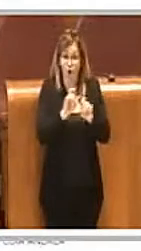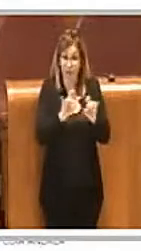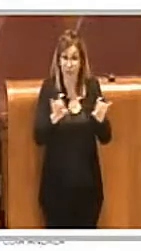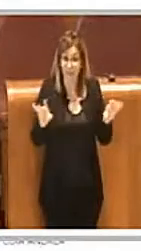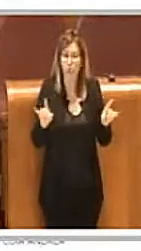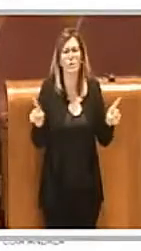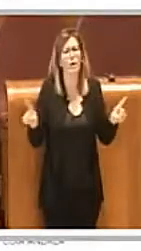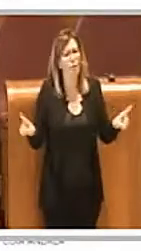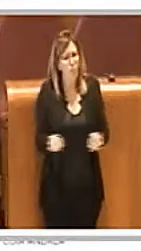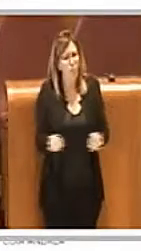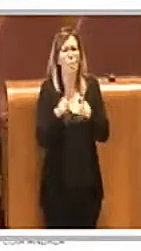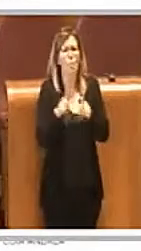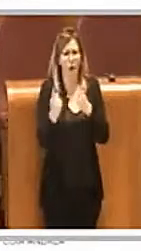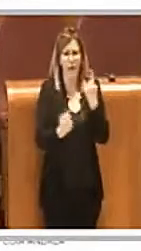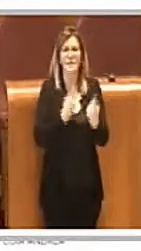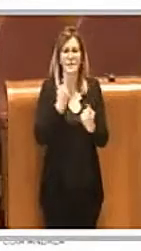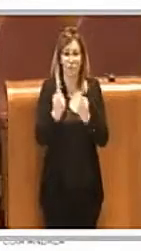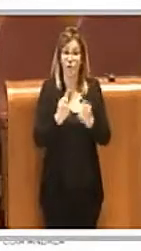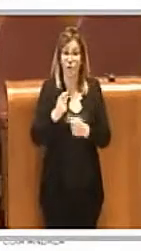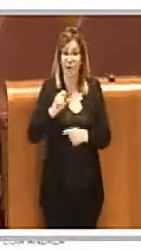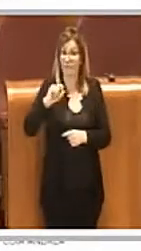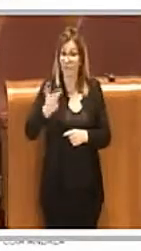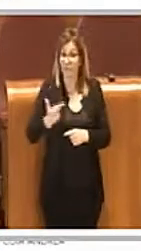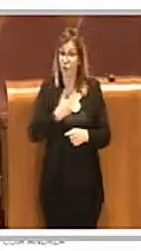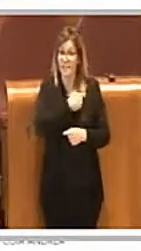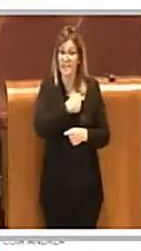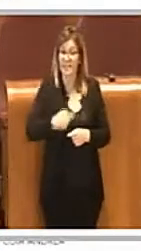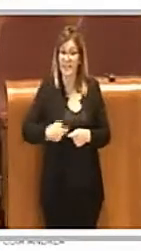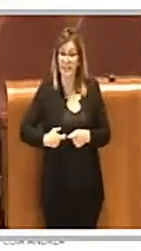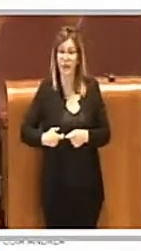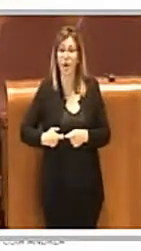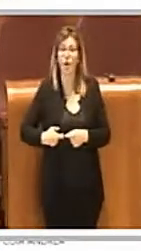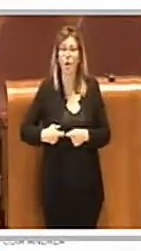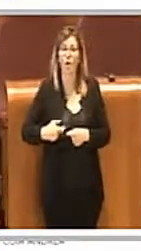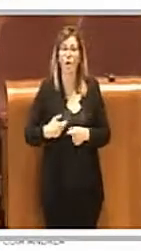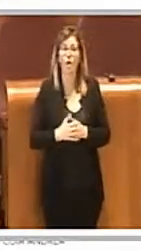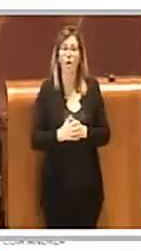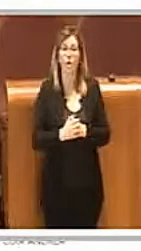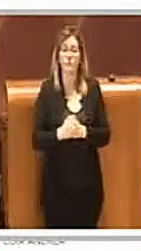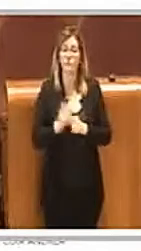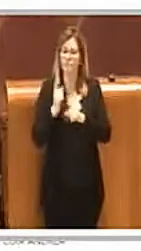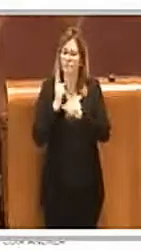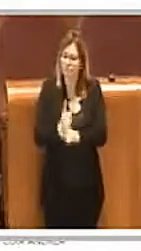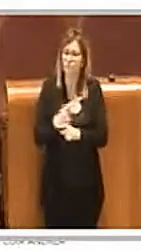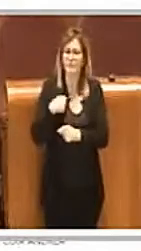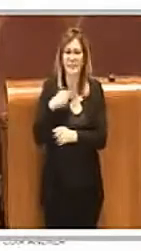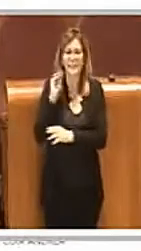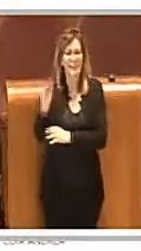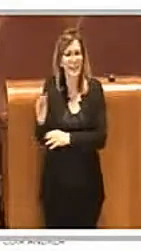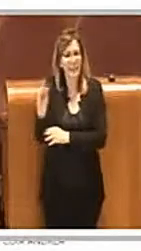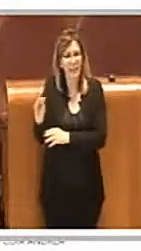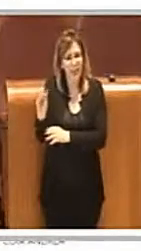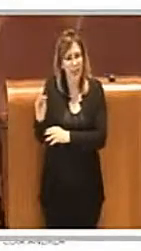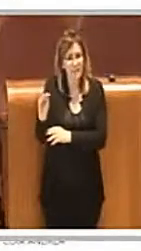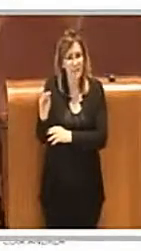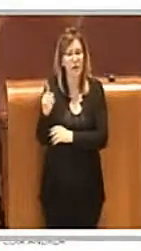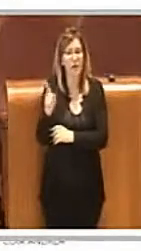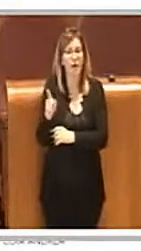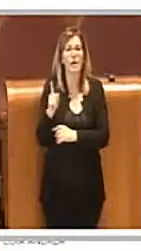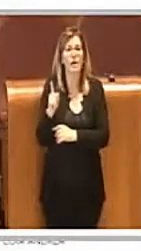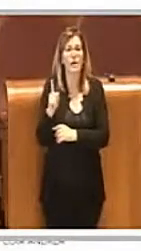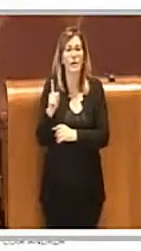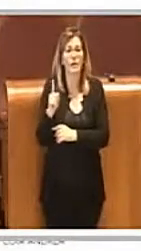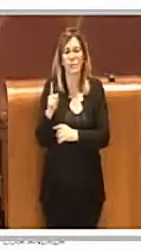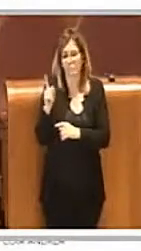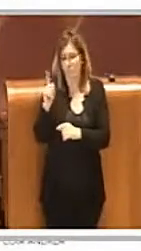quindi il vice sindaco sta andando nell'indirizzo, come da nostra richiesta di preparare, anche da